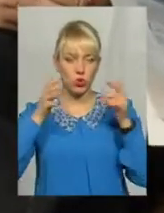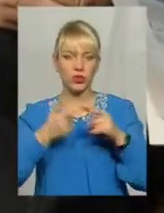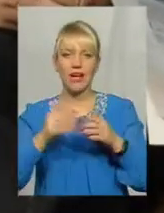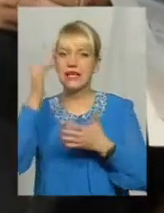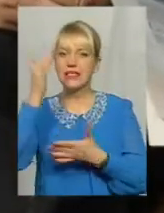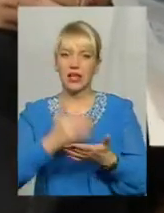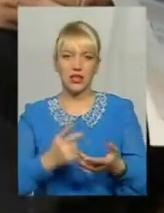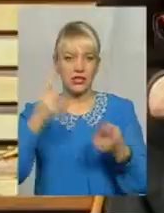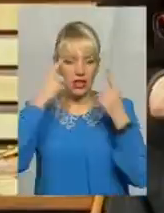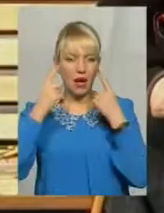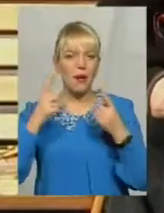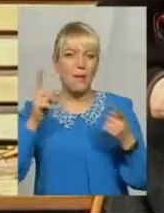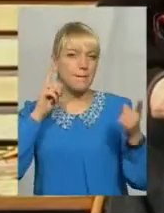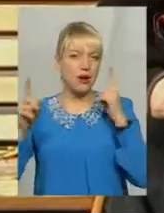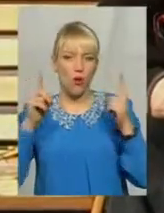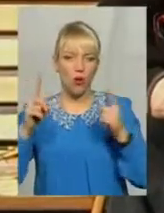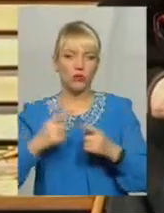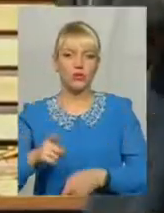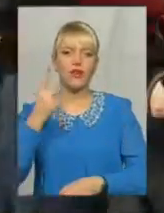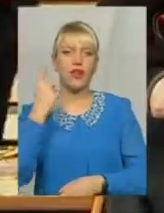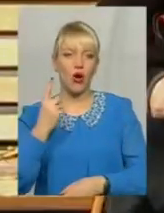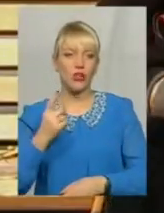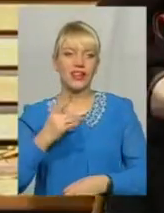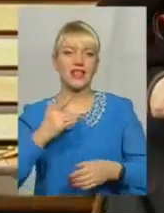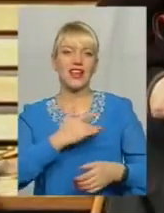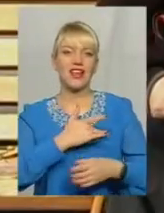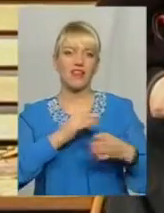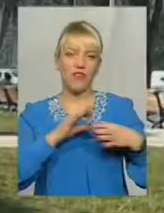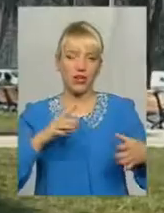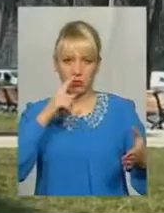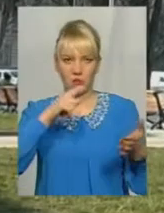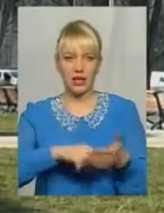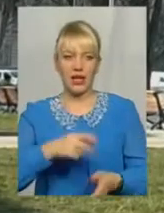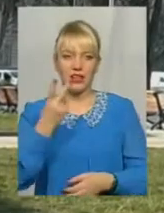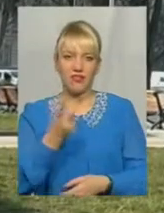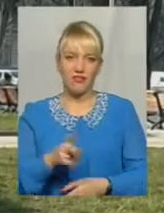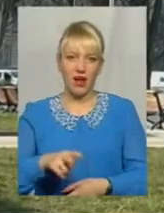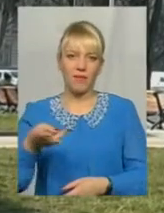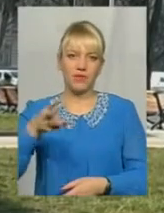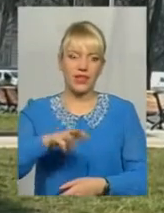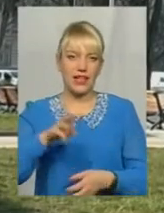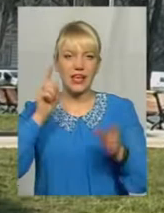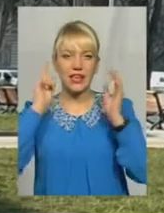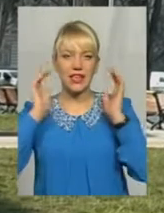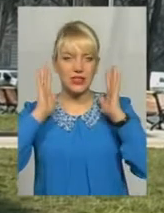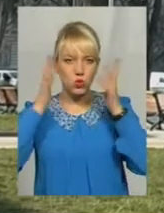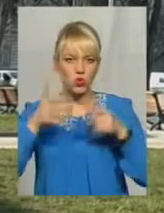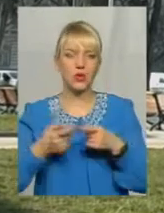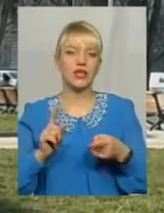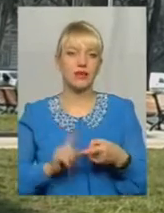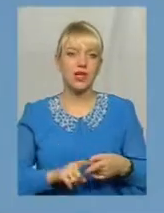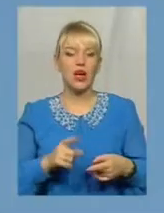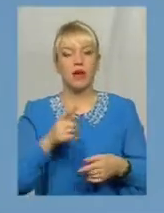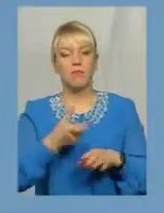приголомшлива. На один інфаркт припадає 2-3 інсульти І більшість цих хворих або одразу помирає,